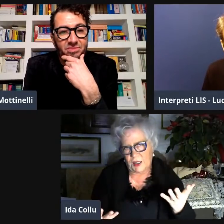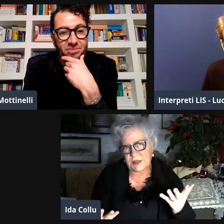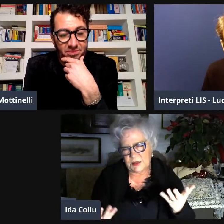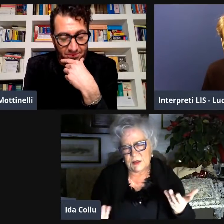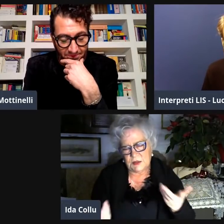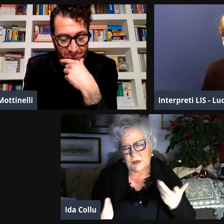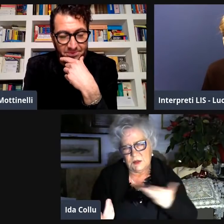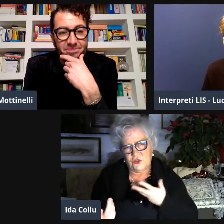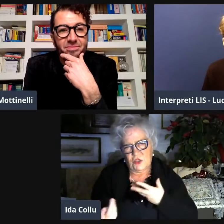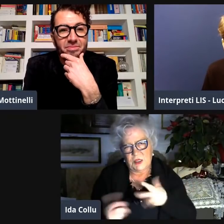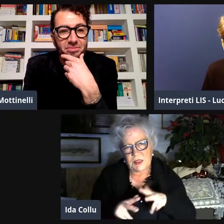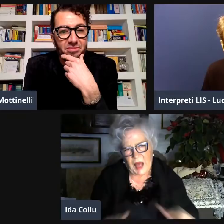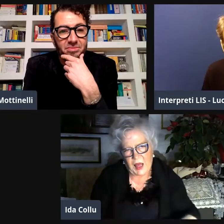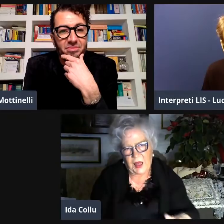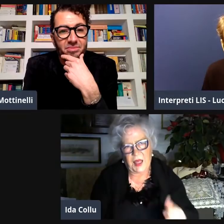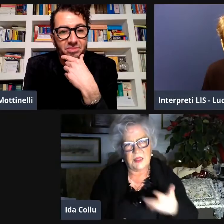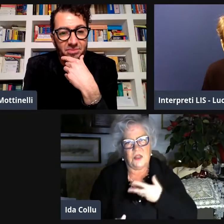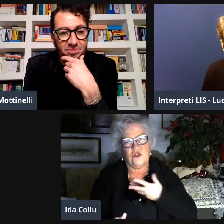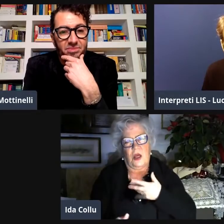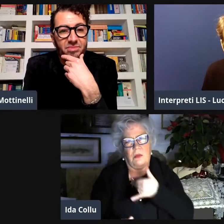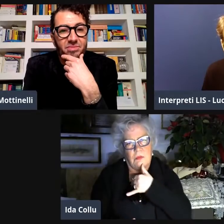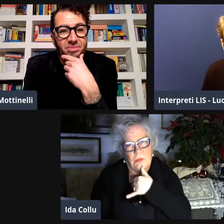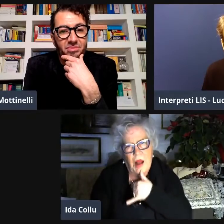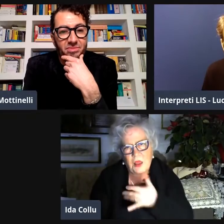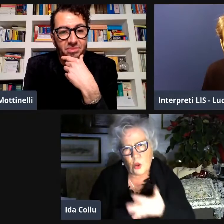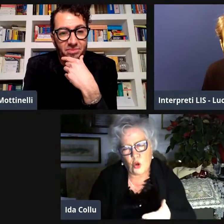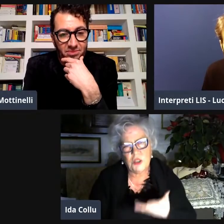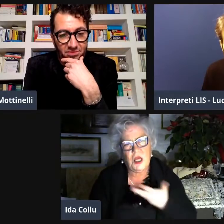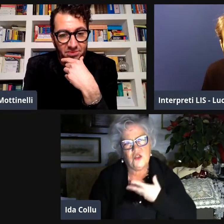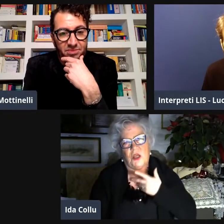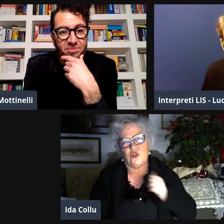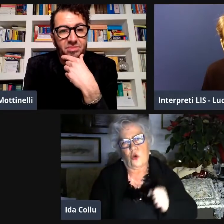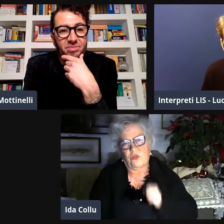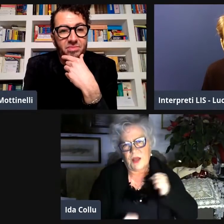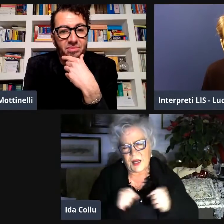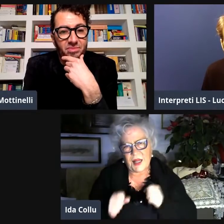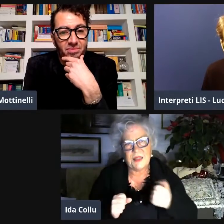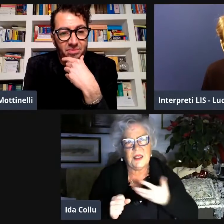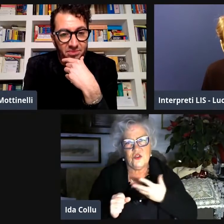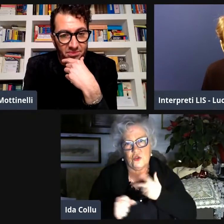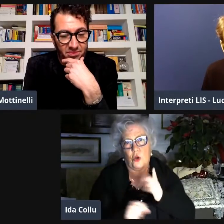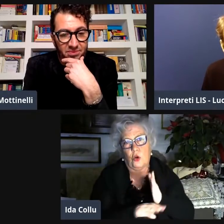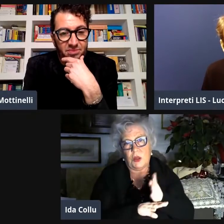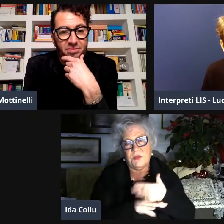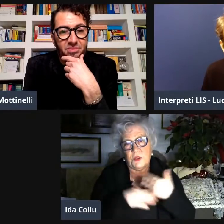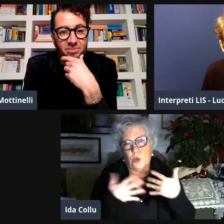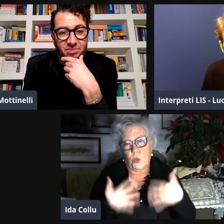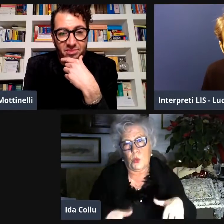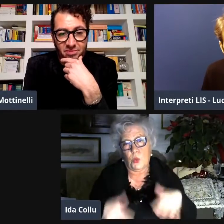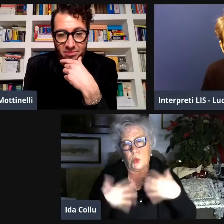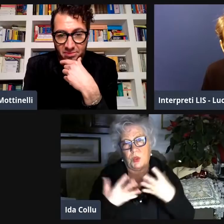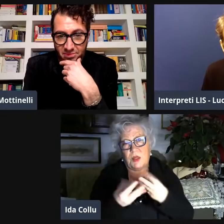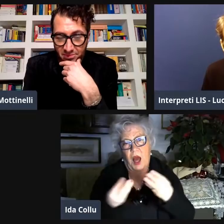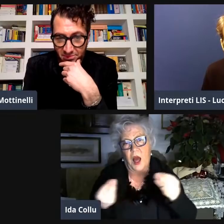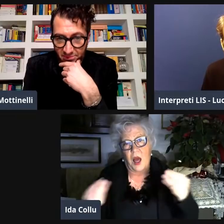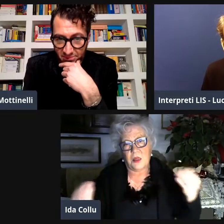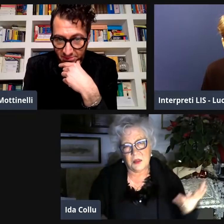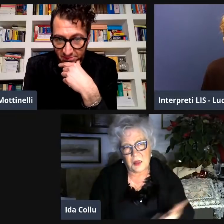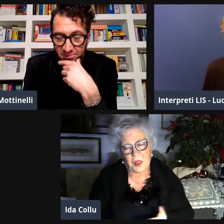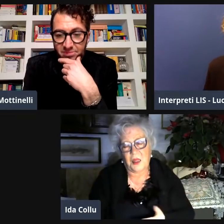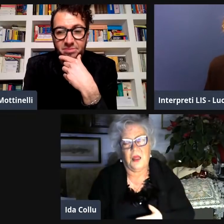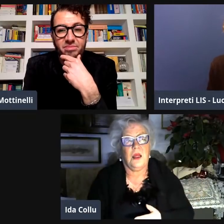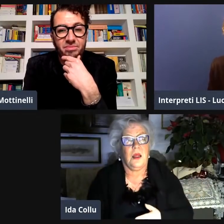la situazione non è delle migliori c'è tanta stanchezza tanto malcontento tanta sofferenza